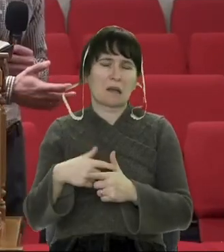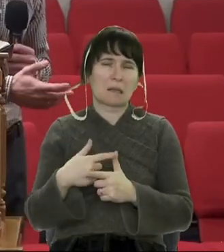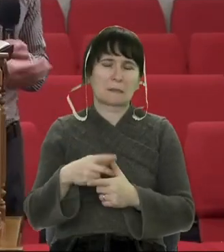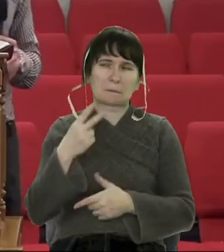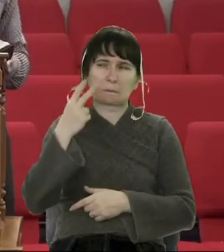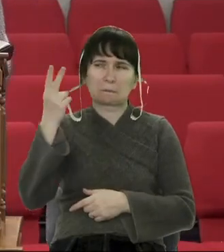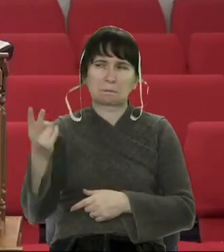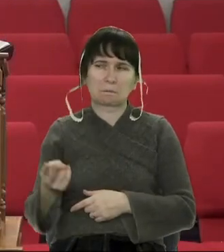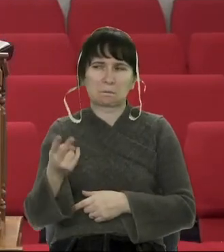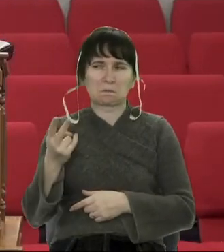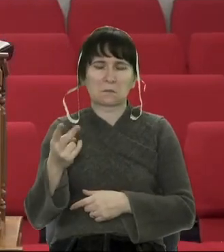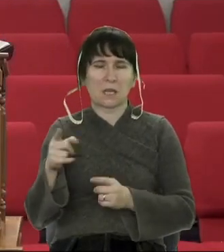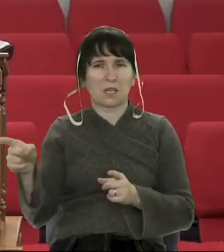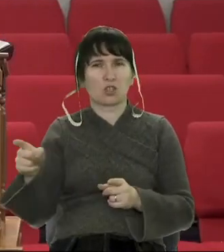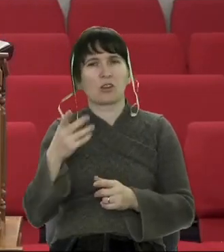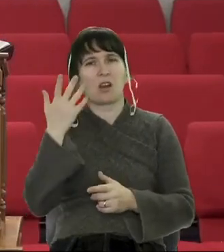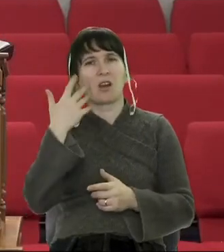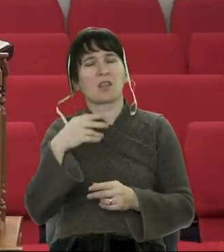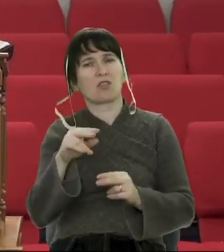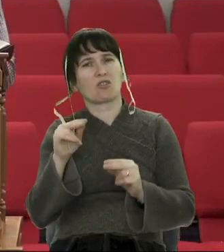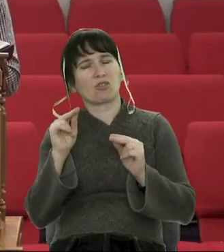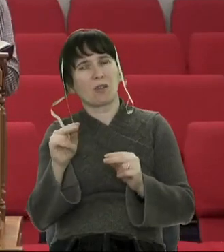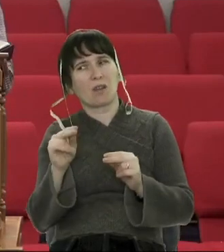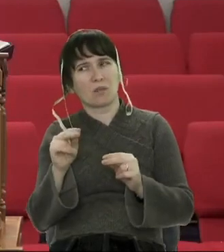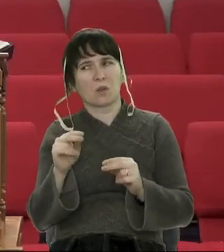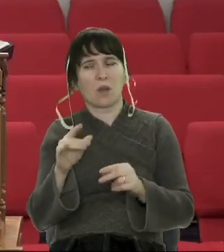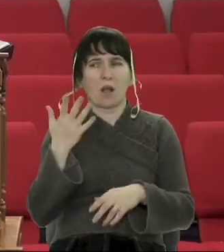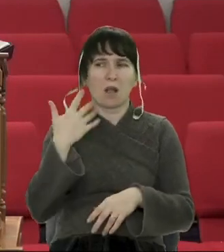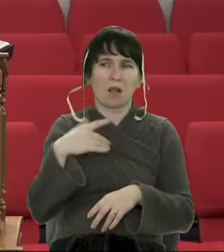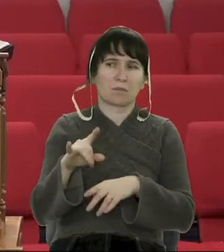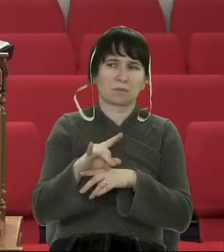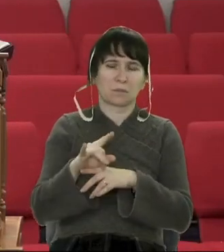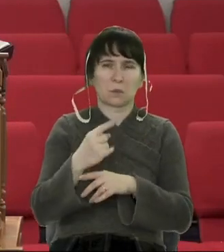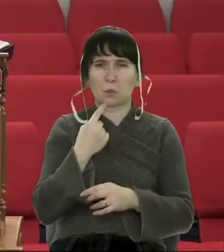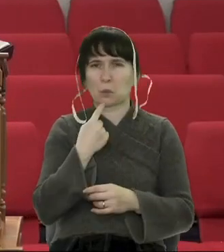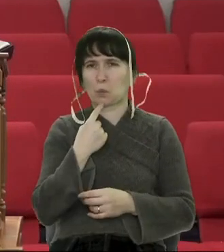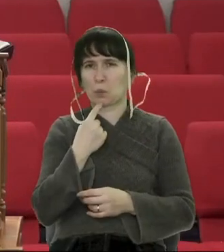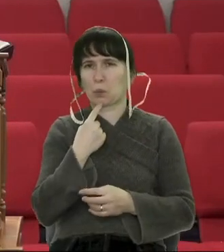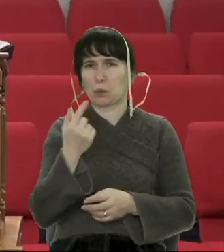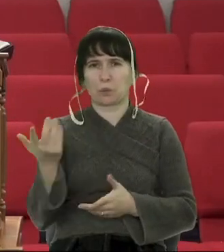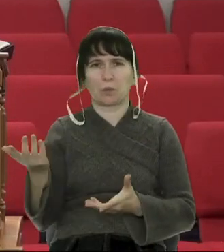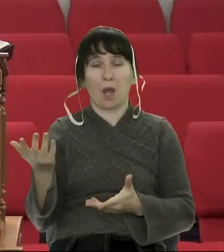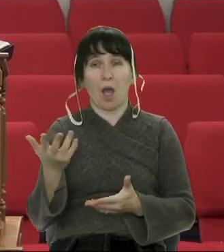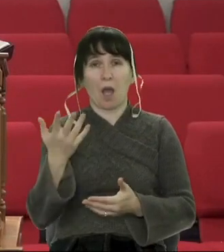говорить правду, а коли ні. Але надійна людина говорить правду.